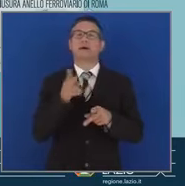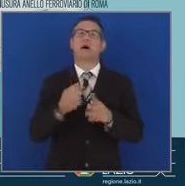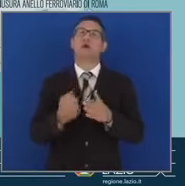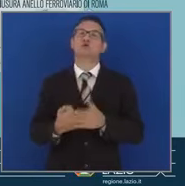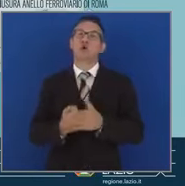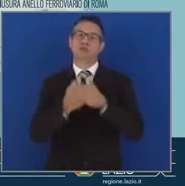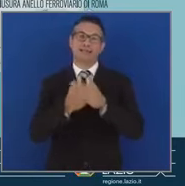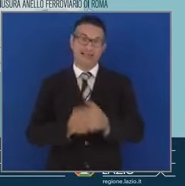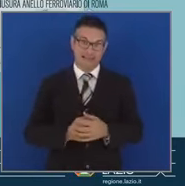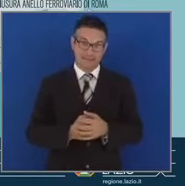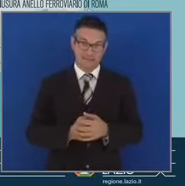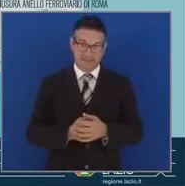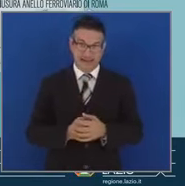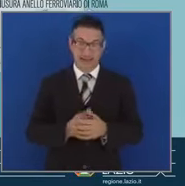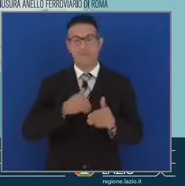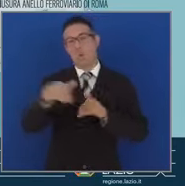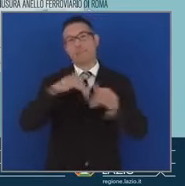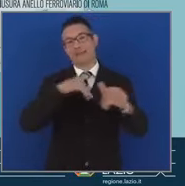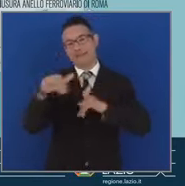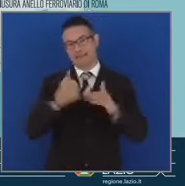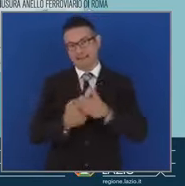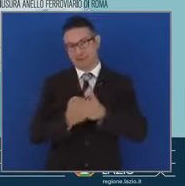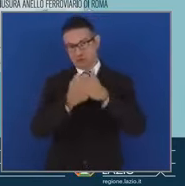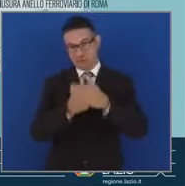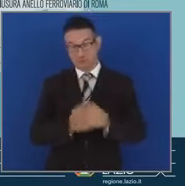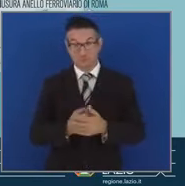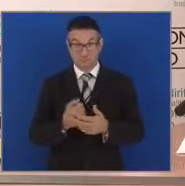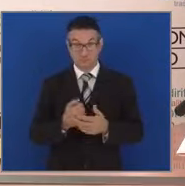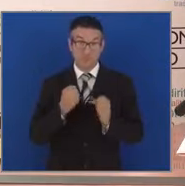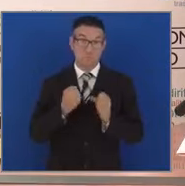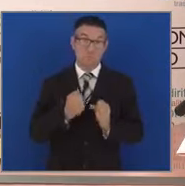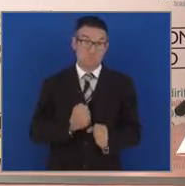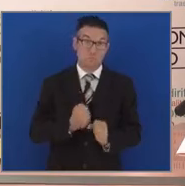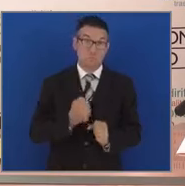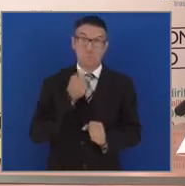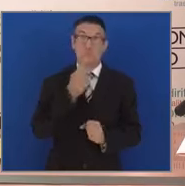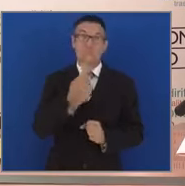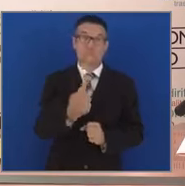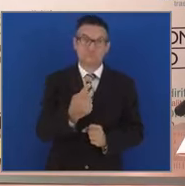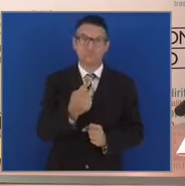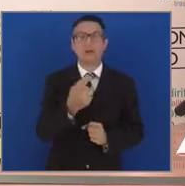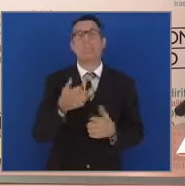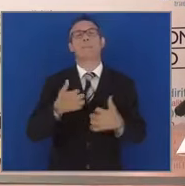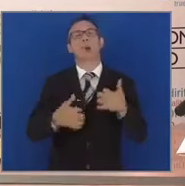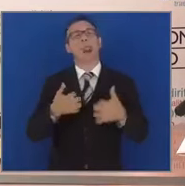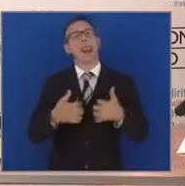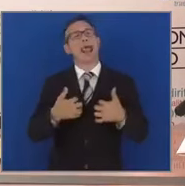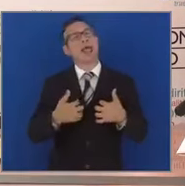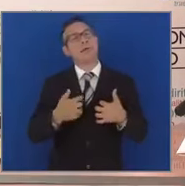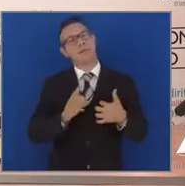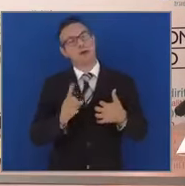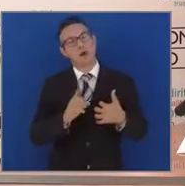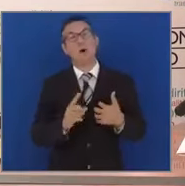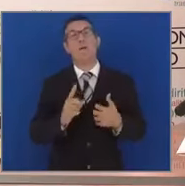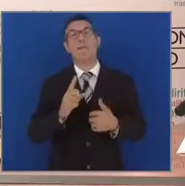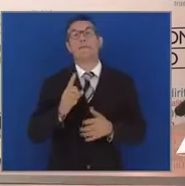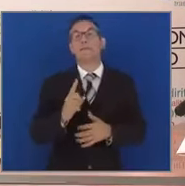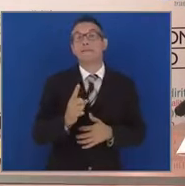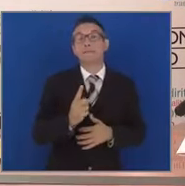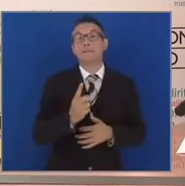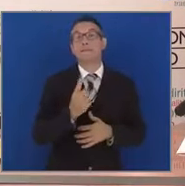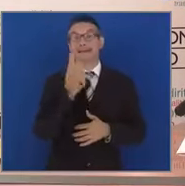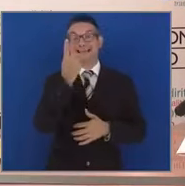permetto di dire, anche se non lo dovrei dire io e non è una cosa polemica, il primo atto